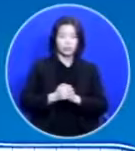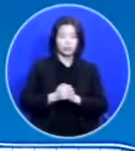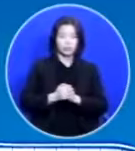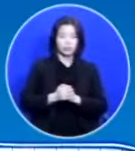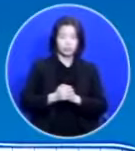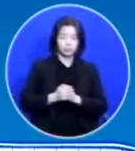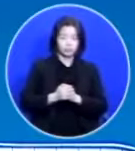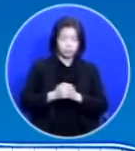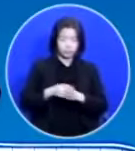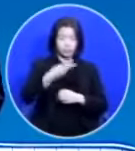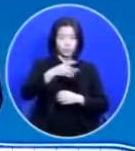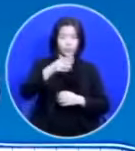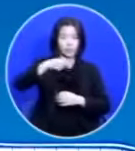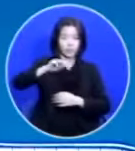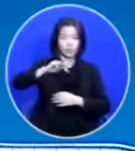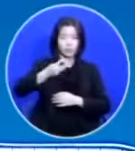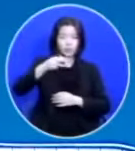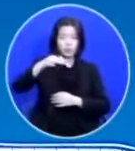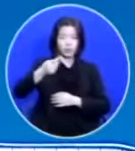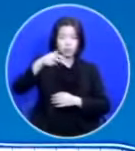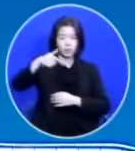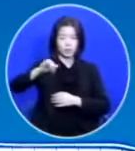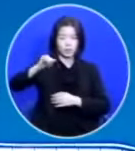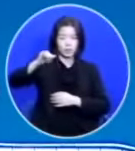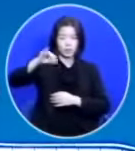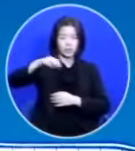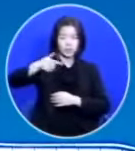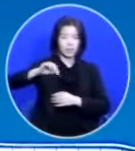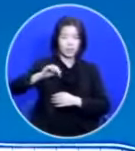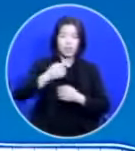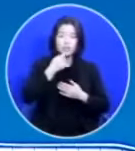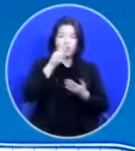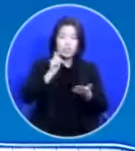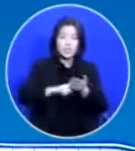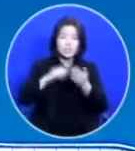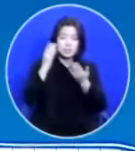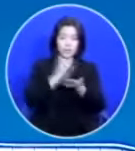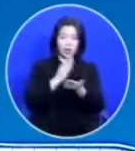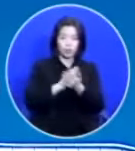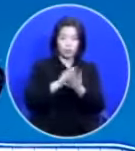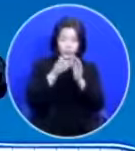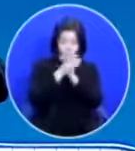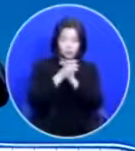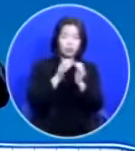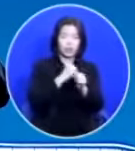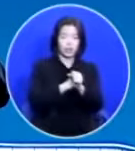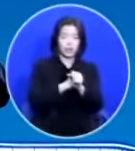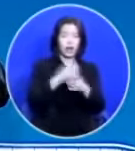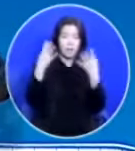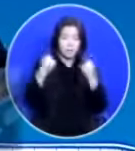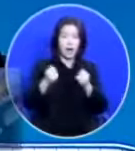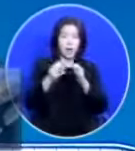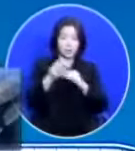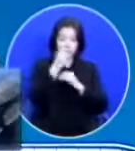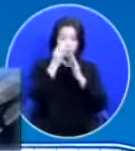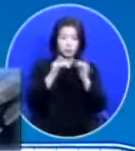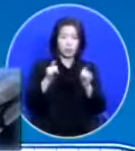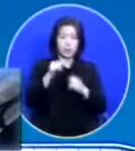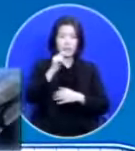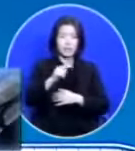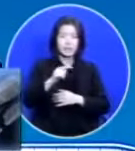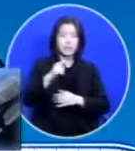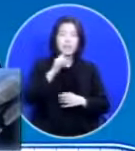대산로니가 전소 5장 17절에 쉬지 말고 기도하라고 말씀하셨어요 많은 성도들이 이 말씀을 기쁨으로